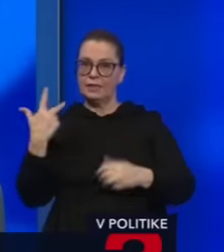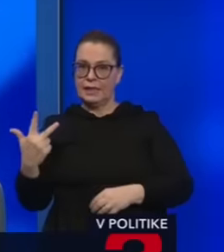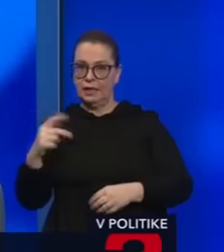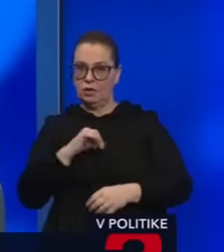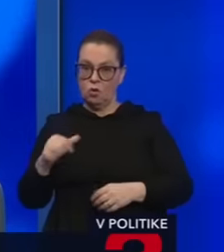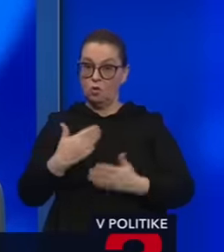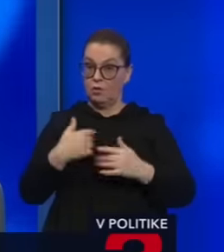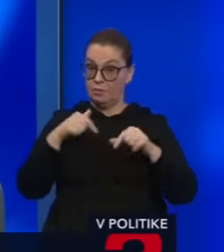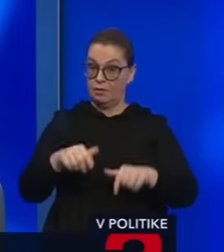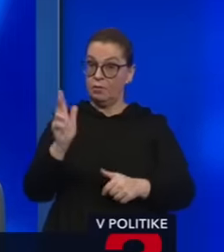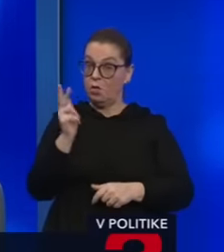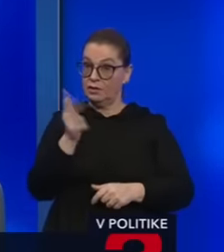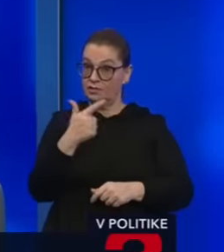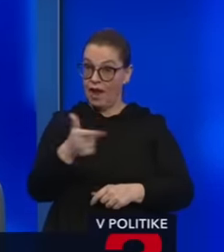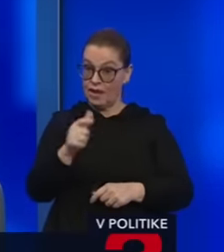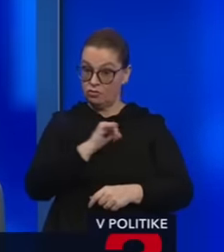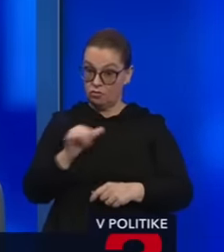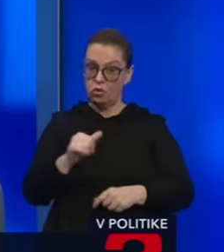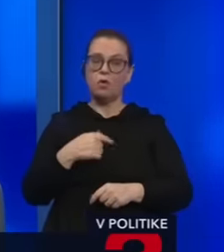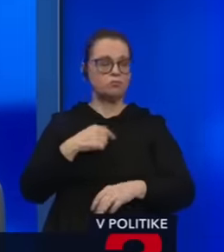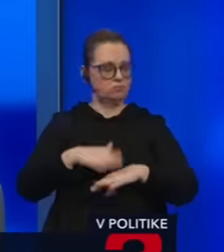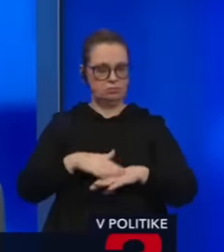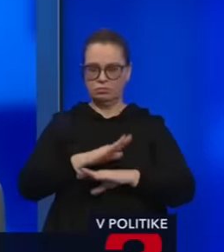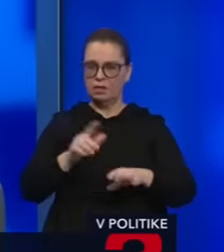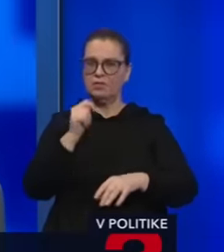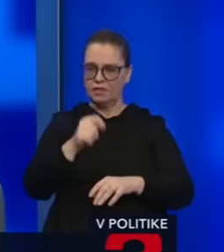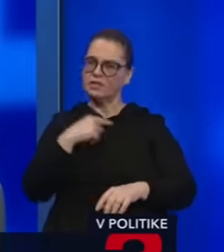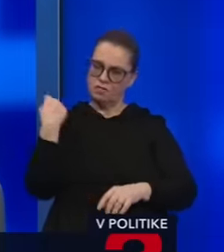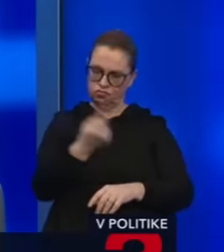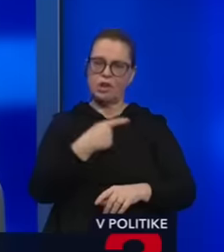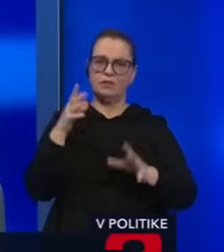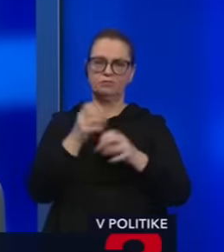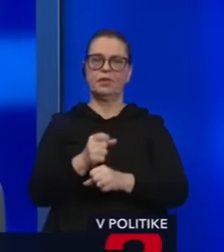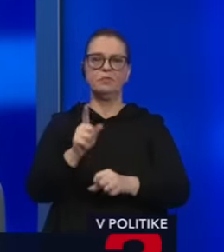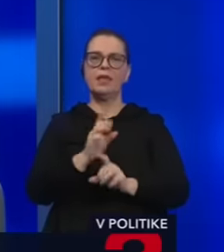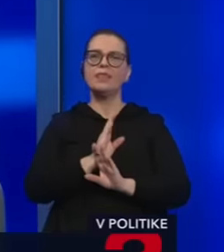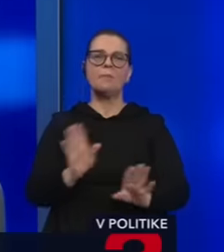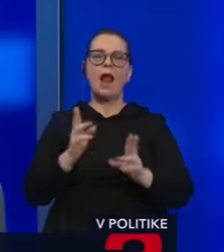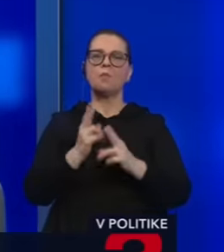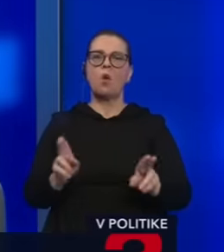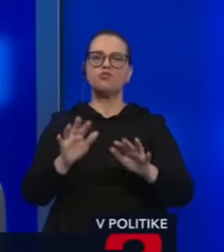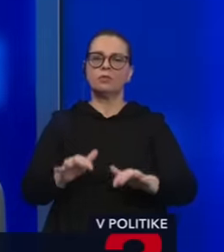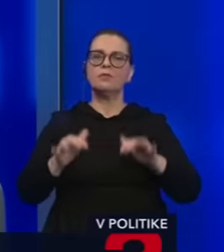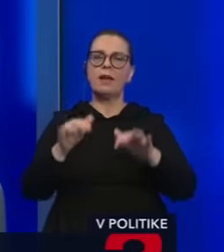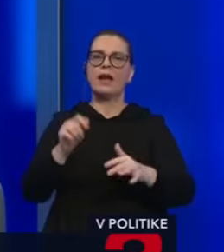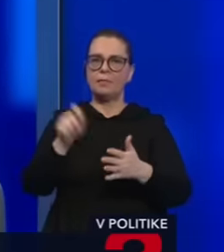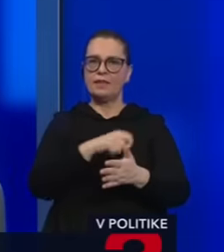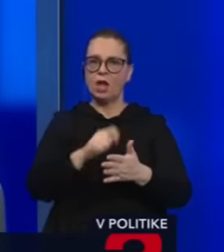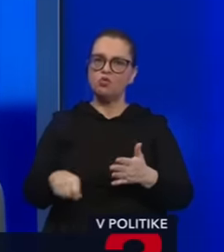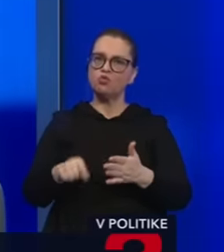Keby sme tu boli 12 rokov, garantujem vám, že aj ten Fico, aj tí všetci ostatní ich to dobehne, pretože by nemali možnosť si v parlamente rušiť